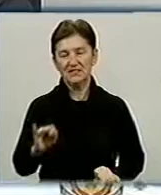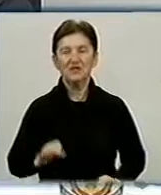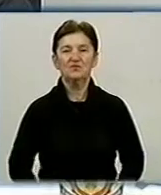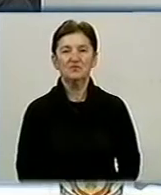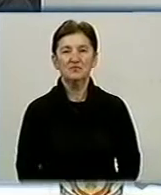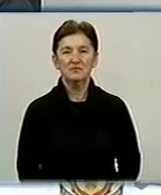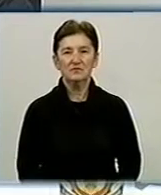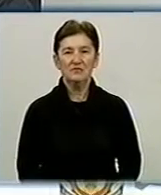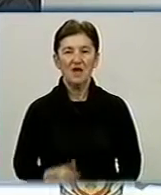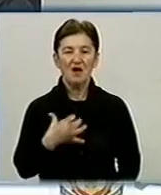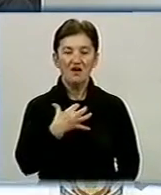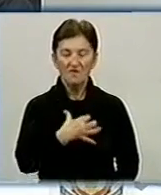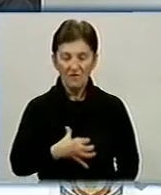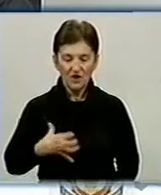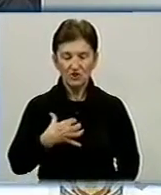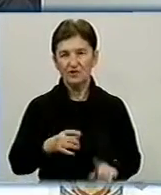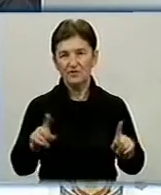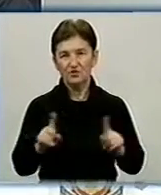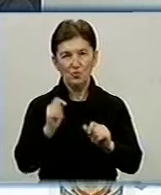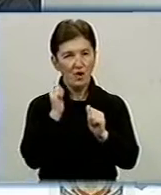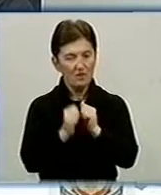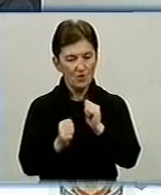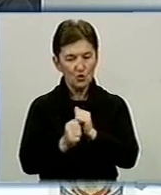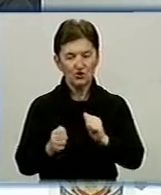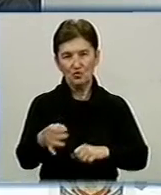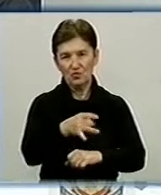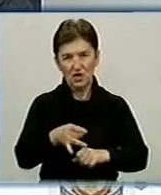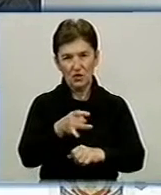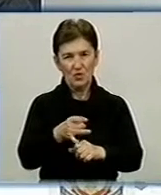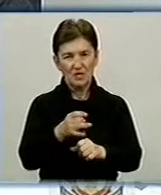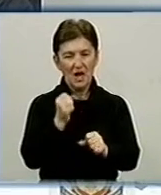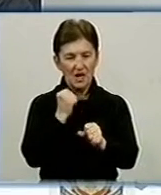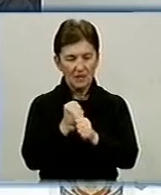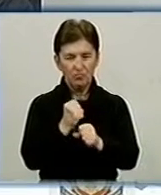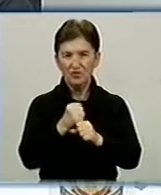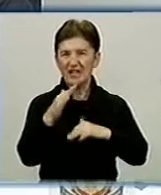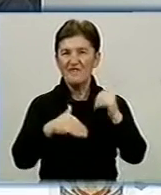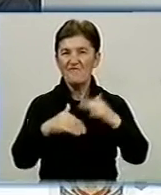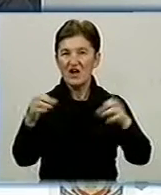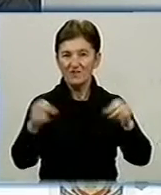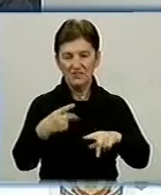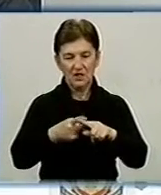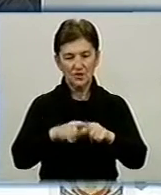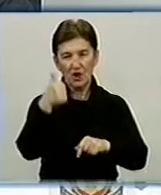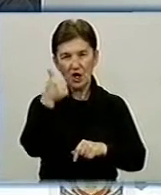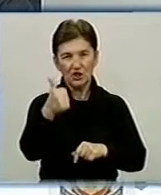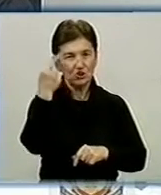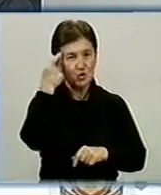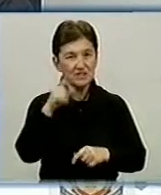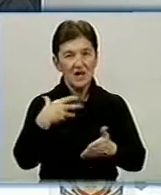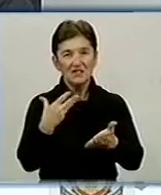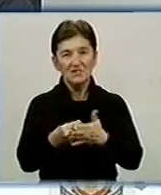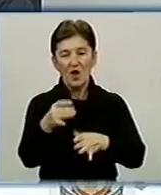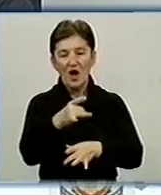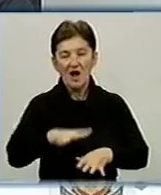Важливо, щоб в кожному районі працювали фахівці, які знають район, які знають свою